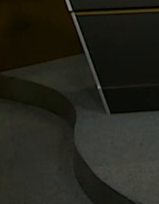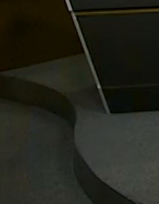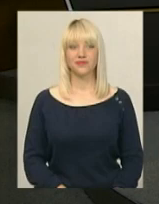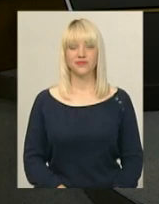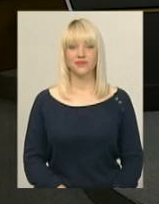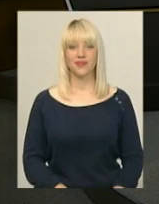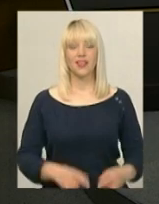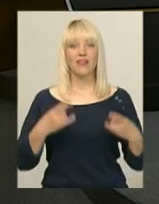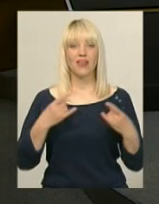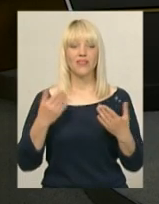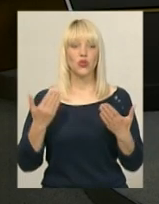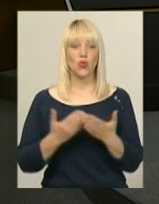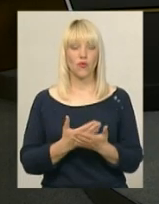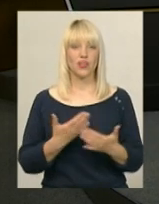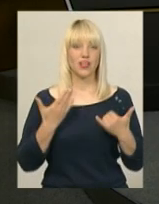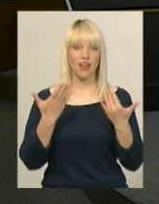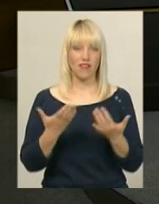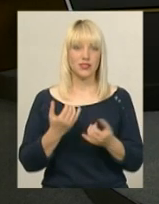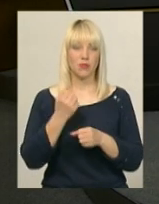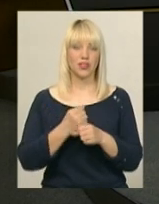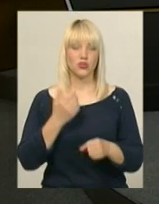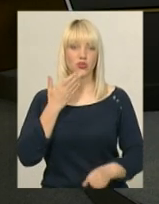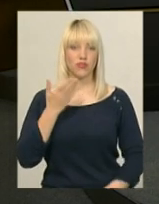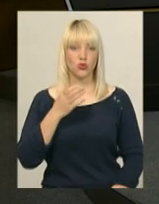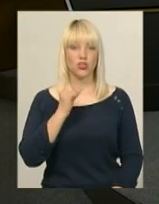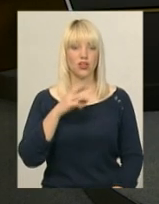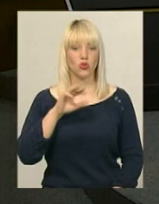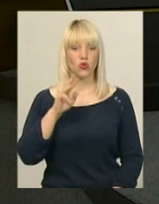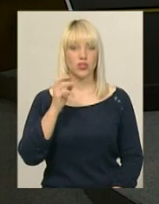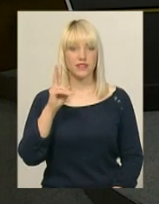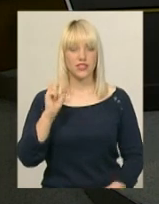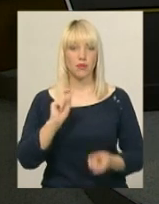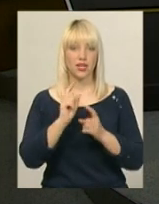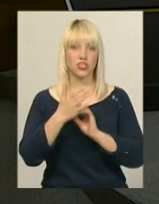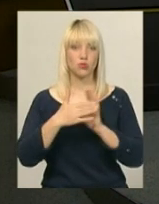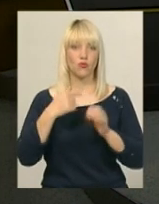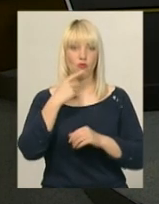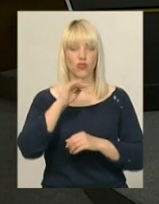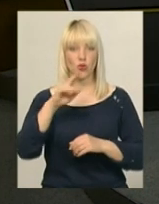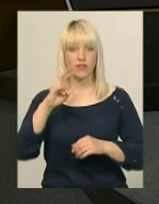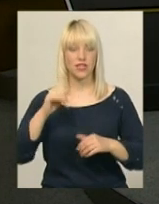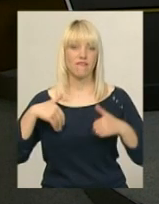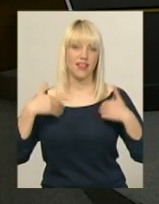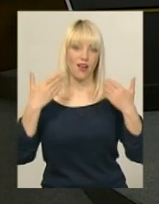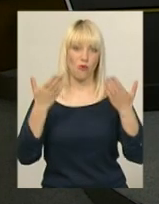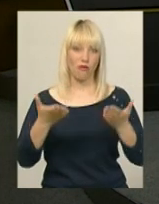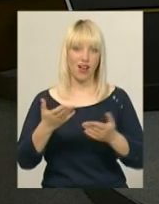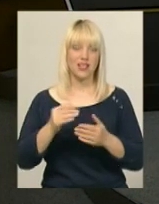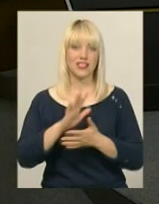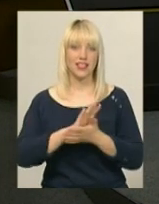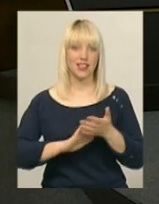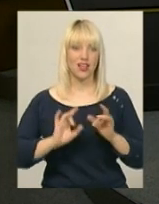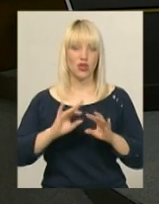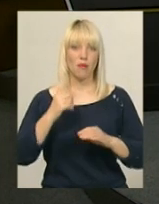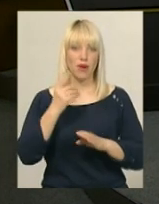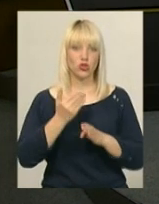В ефірі новини. В студії для вас працюють ведуча Ярослава Антошевська, перекладач на жестову мову Оксана Фіновська. Ми вітаємо вас. Далі анонс